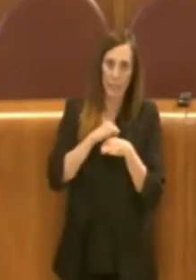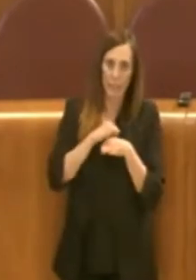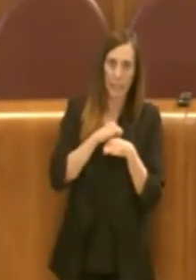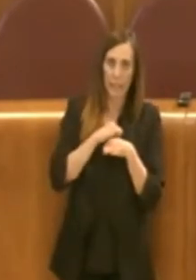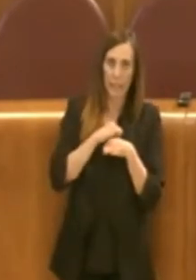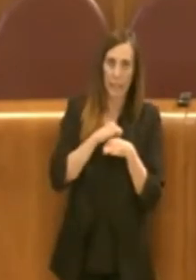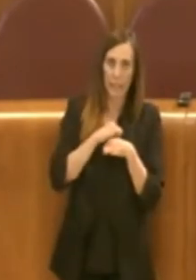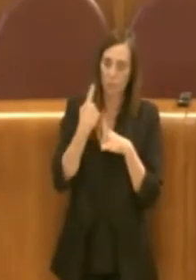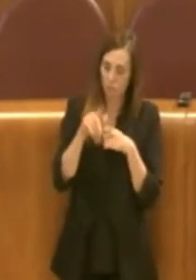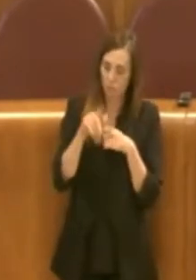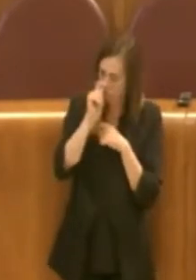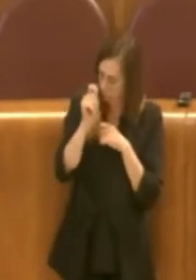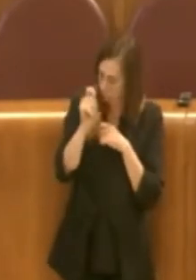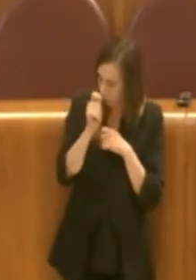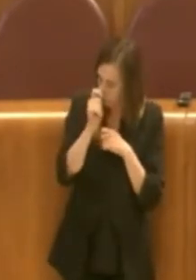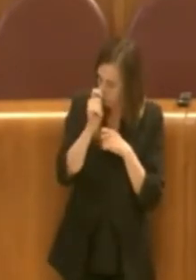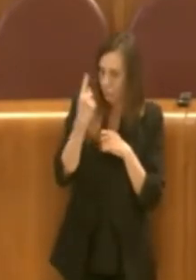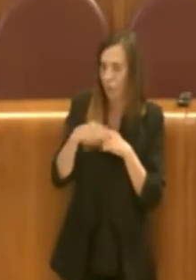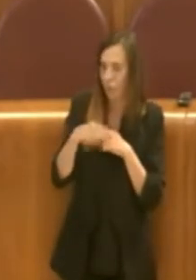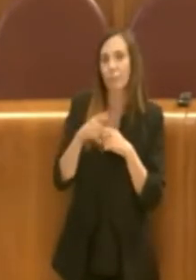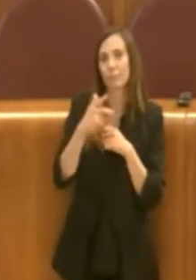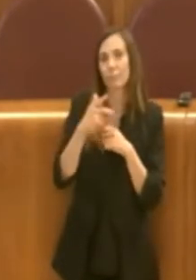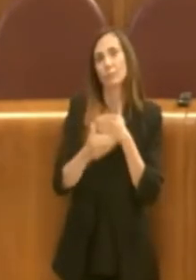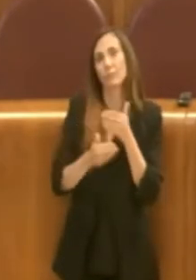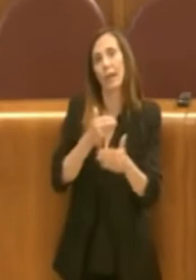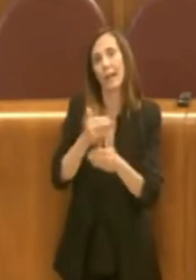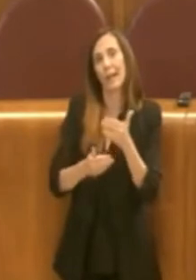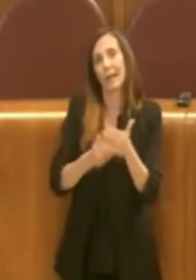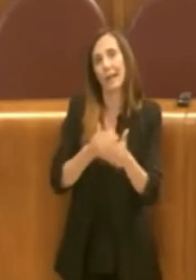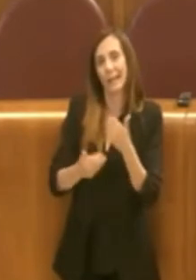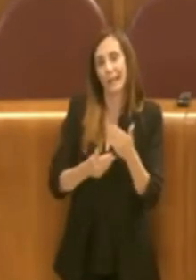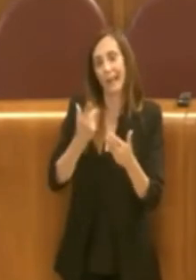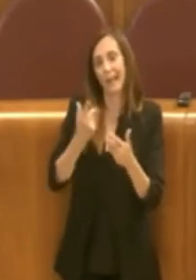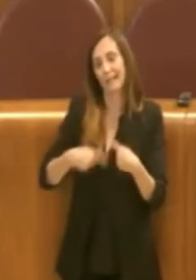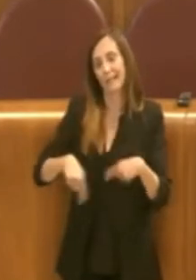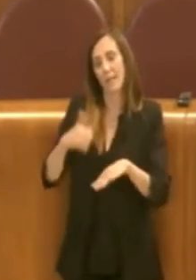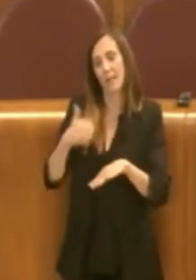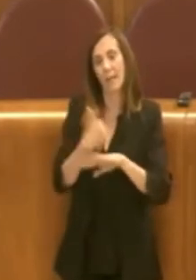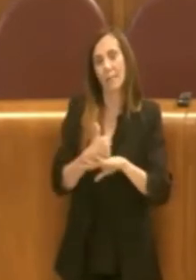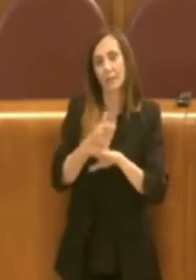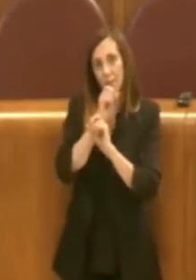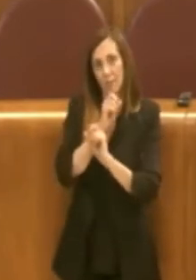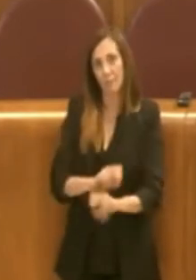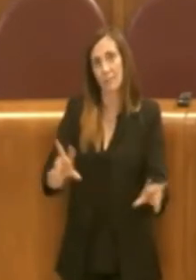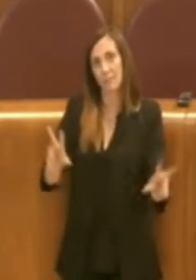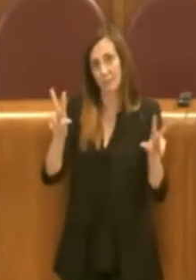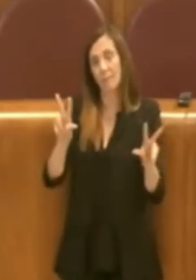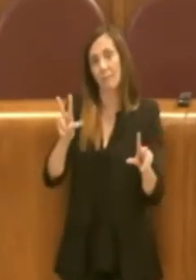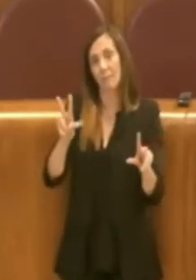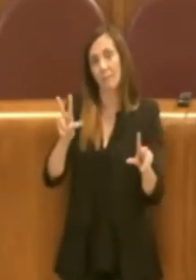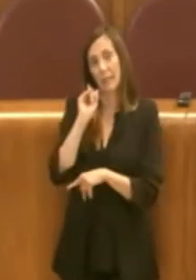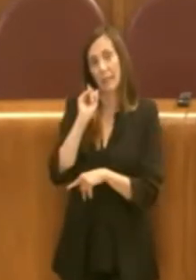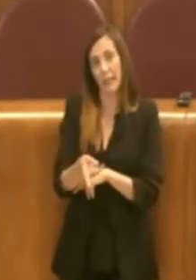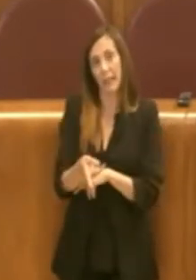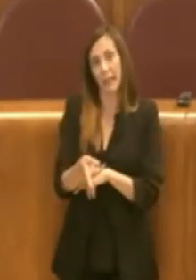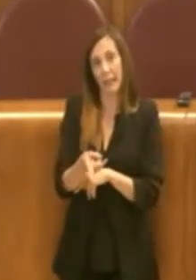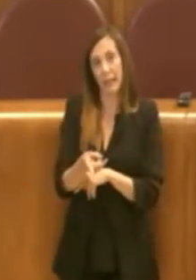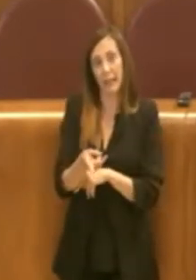nel rispetto dell'iter il segnale dell'Assemblea Capitolina può essere sicuramente,